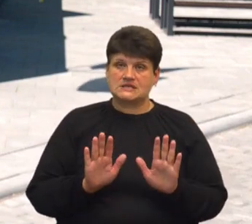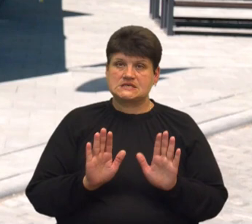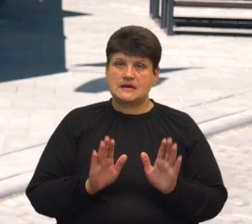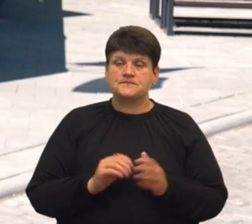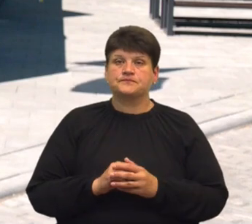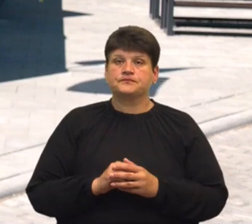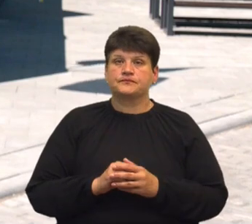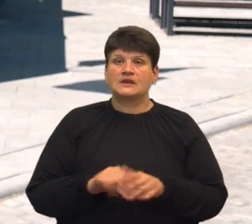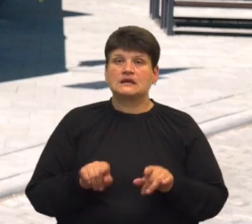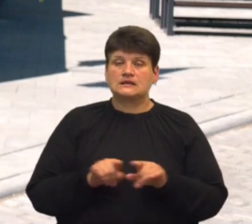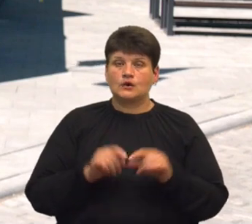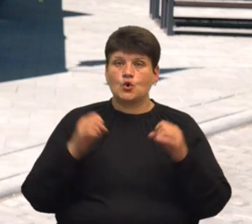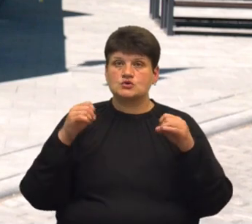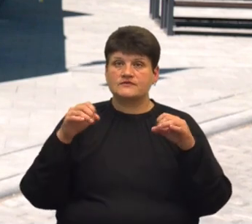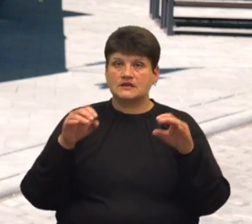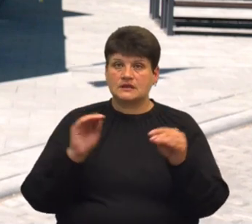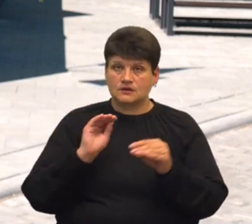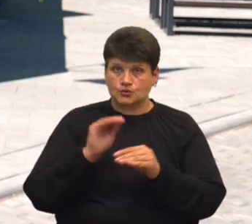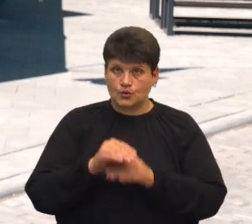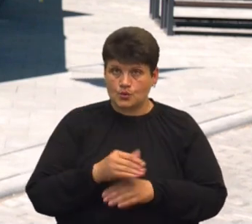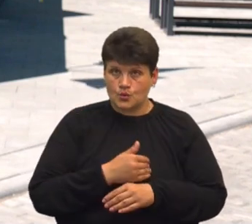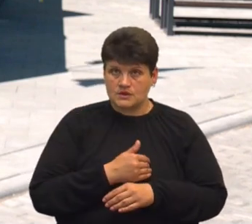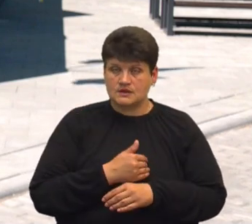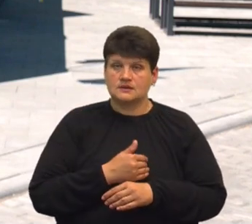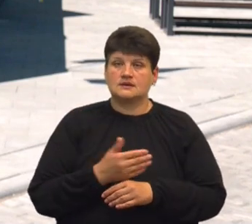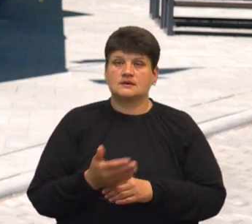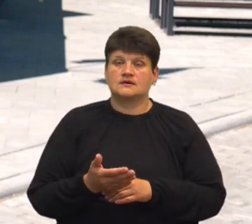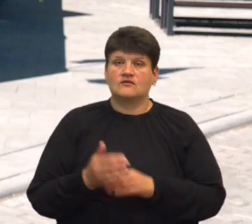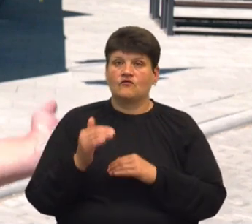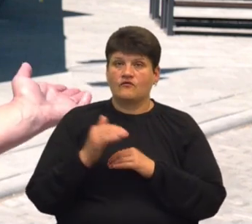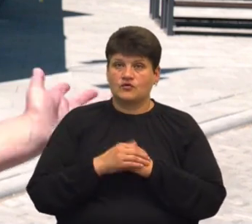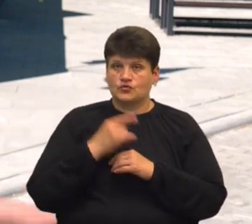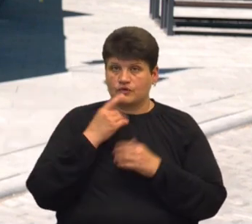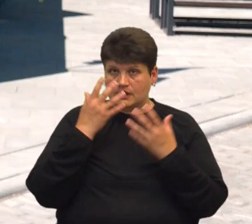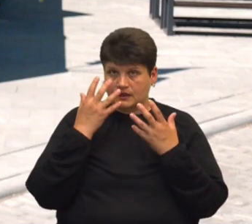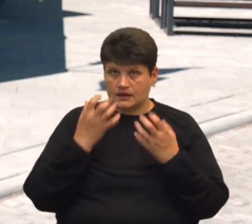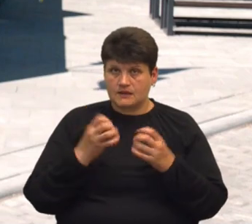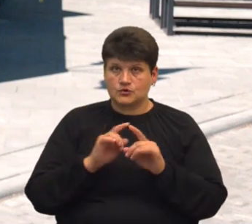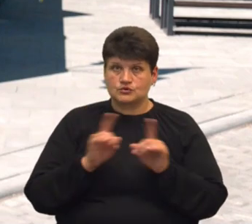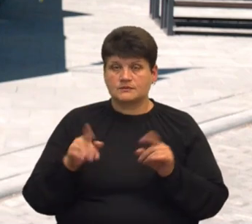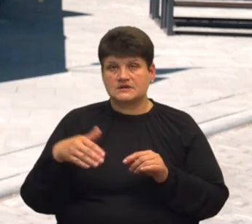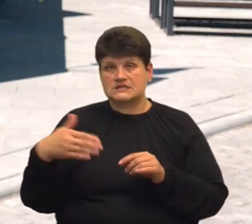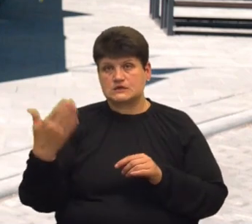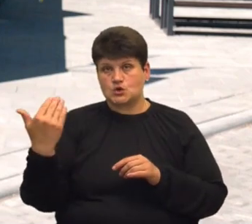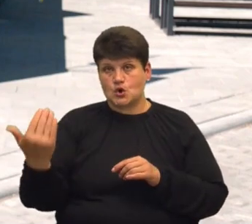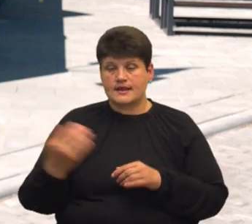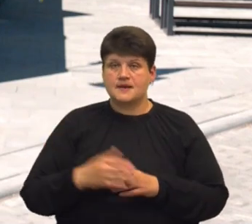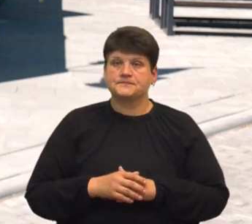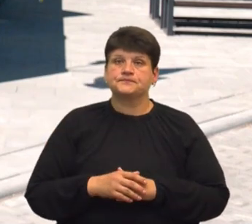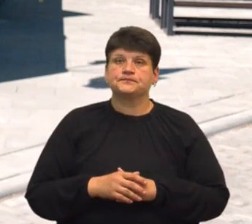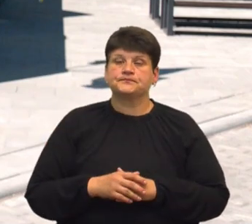освітлення додаткове. Вони хотіли б, бо вечором, кажуть, дуже темно, особливо ця сторона. І